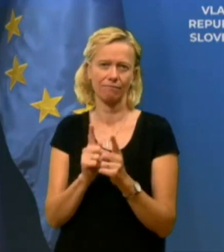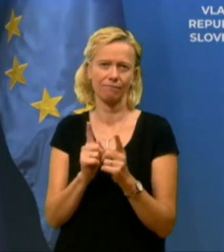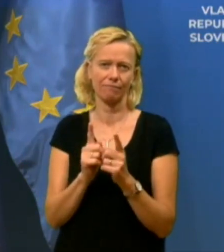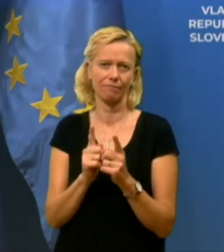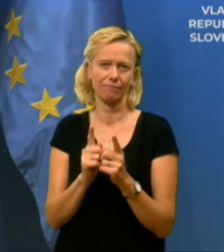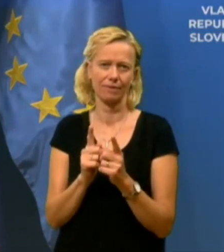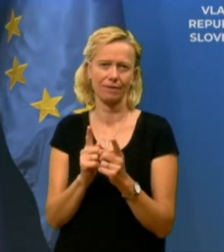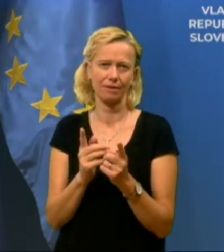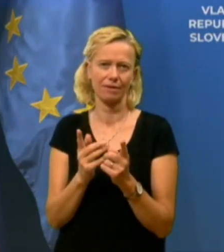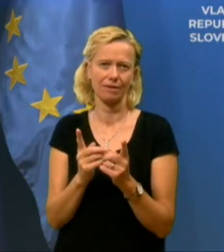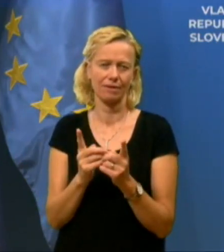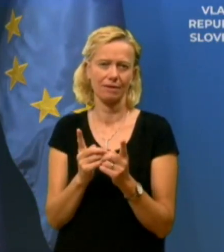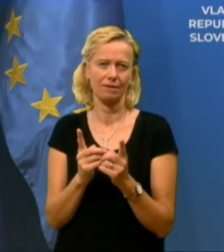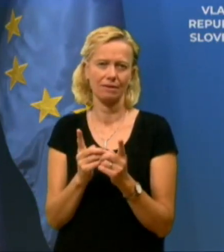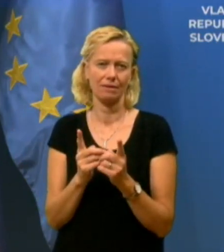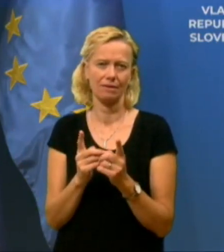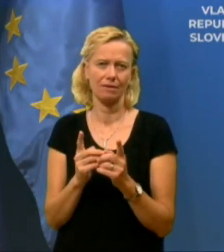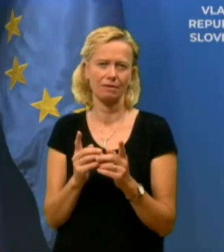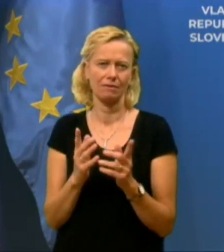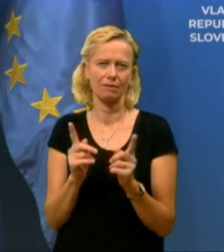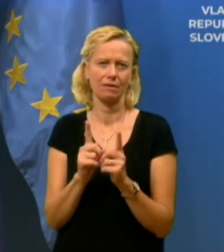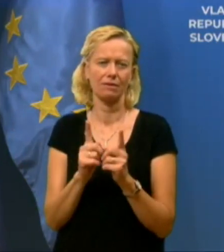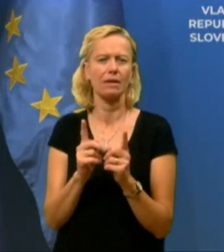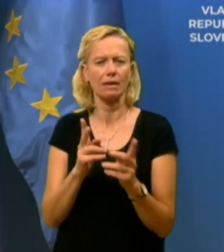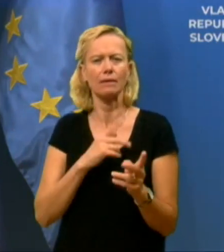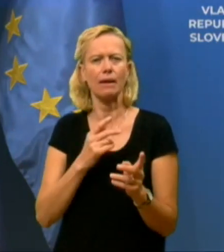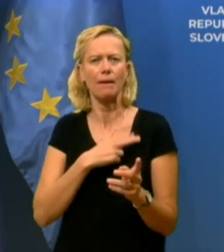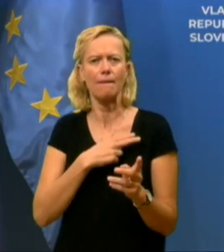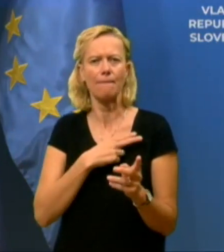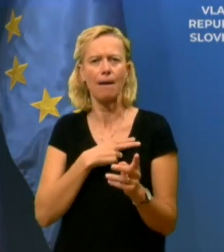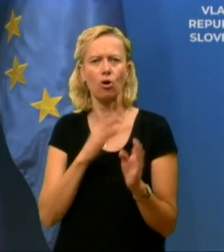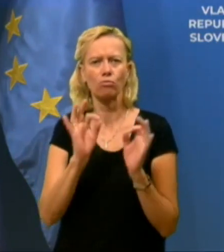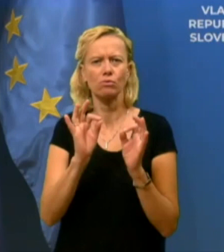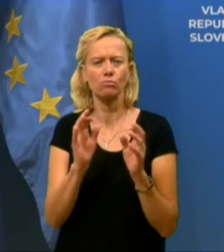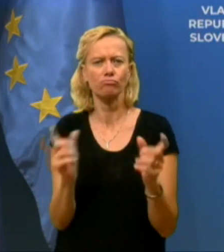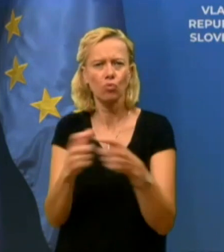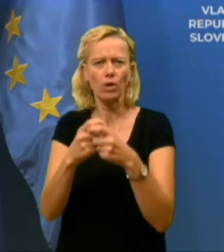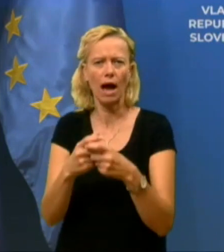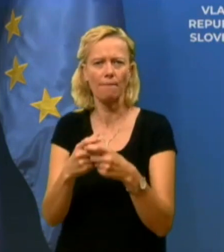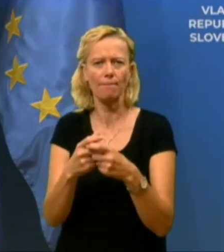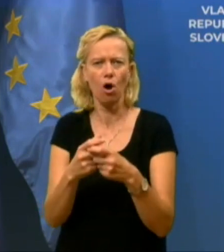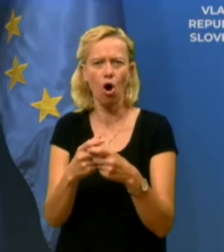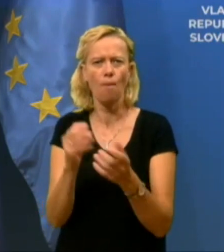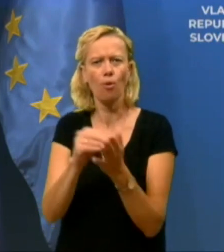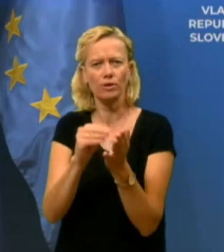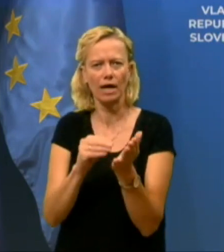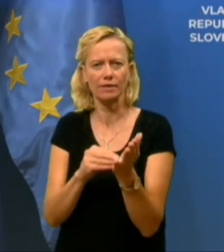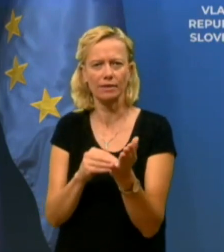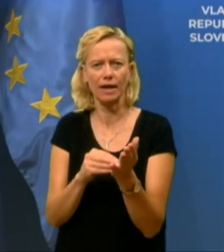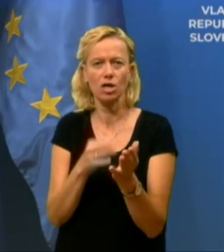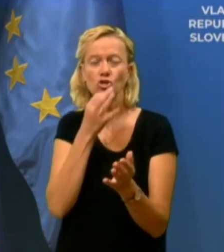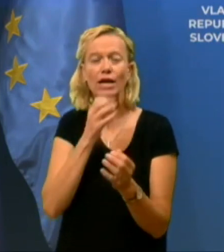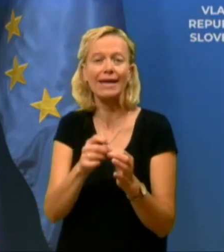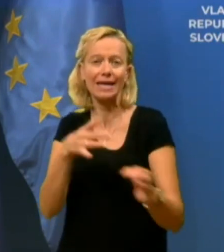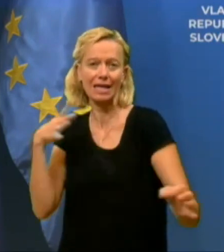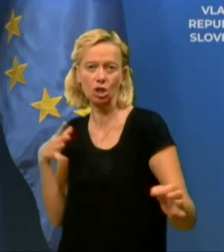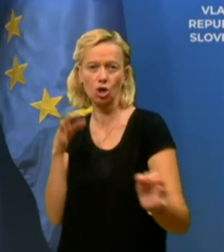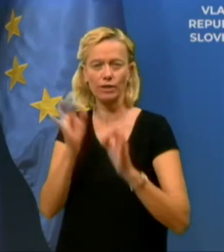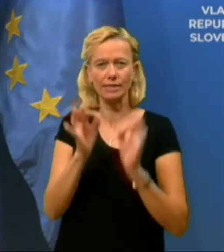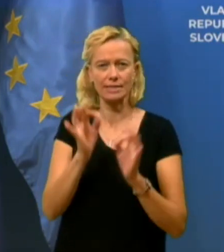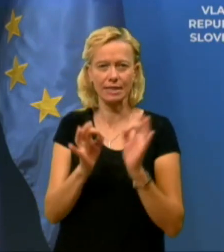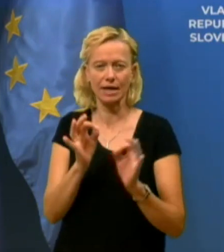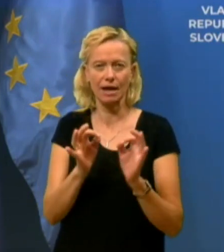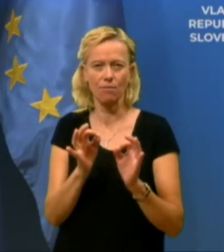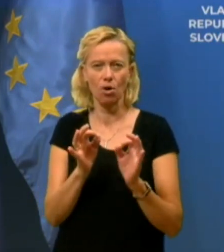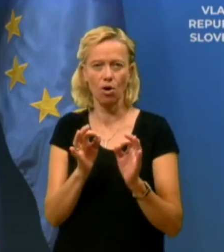dober podatek. To je podatek, da ujamemo tisto, kar se dogaja v državi s testiranjem, če hitro testiramo in je dostop